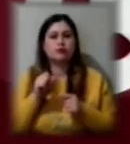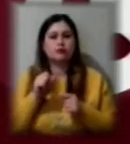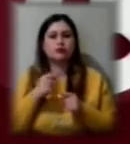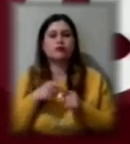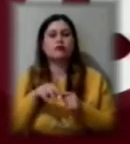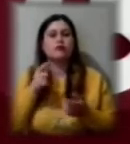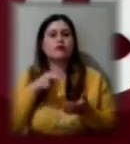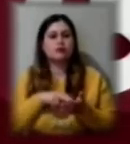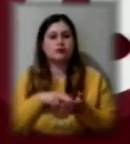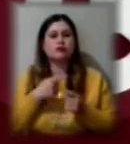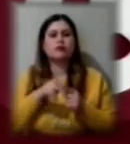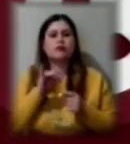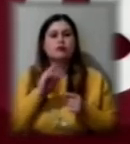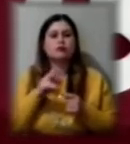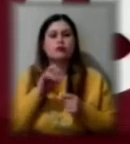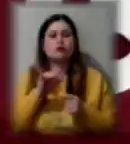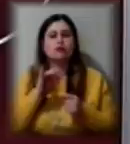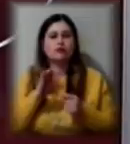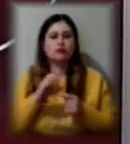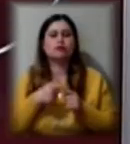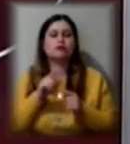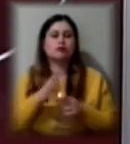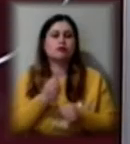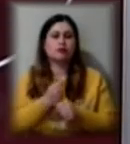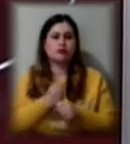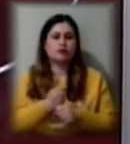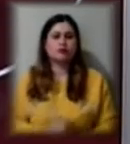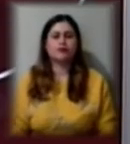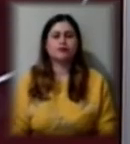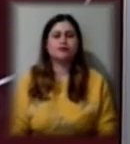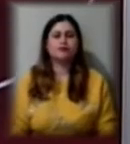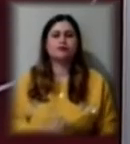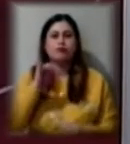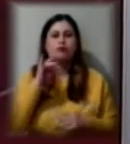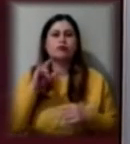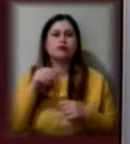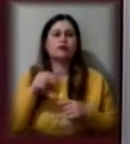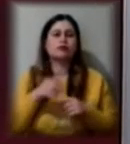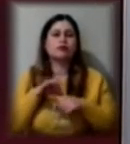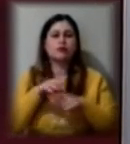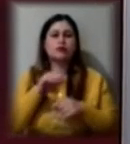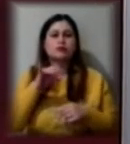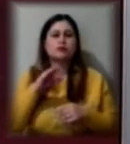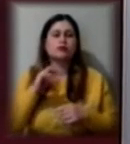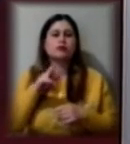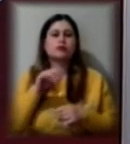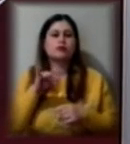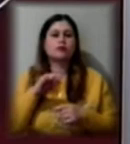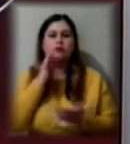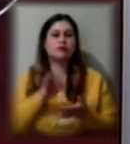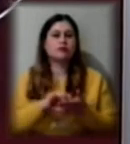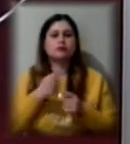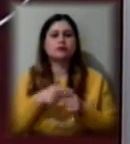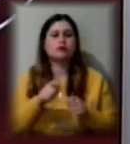ознаки коронавірусу, тоді будуть робити. Верховна Рада ввела адміністративну та кримінальну відповідальність за порушення